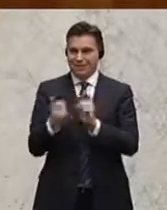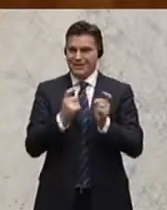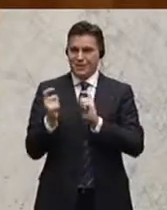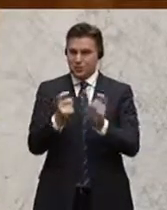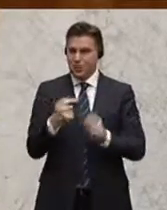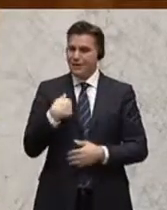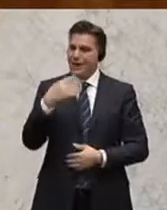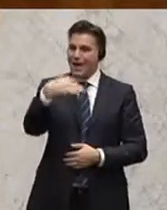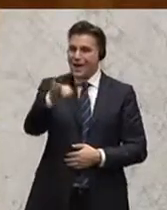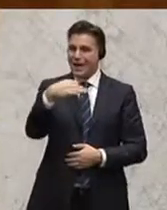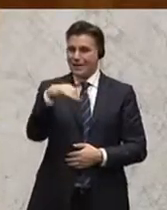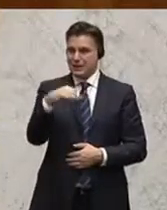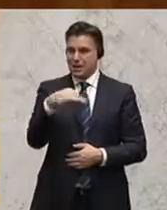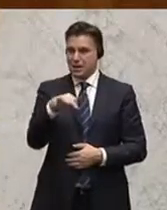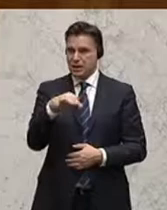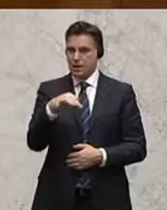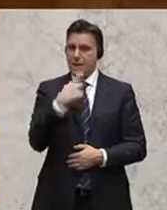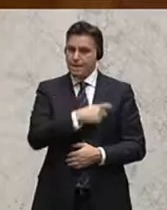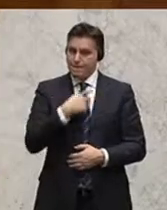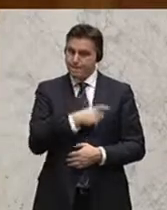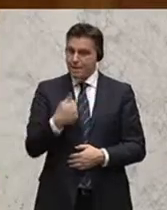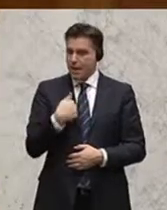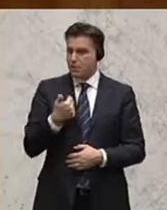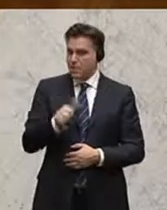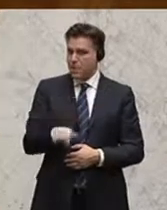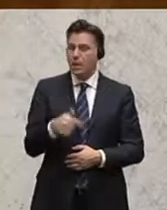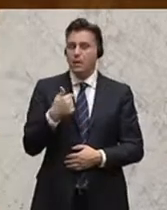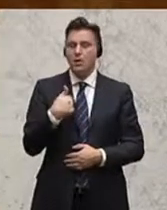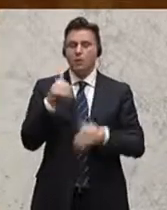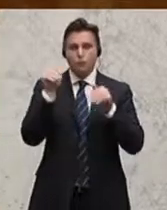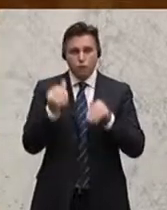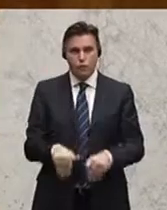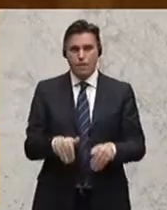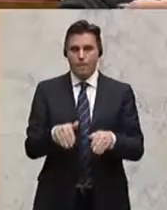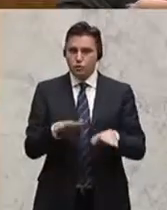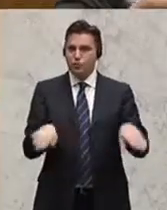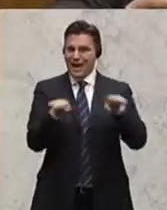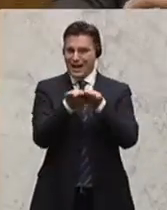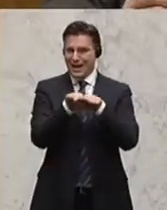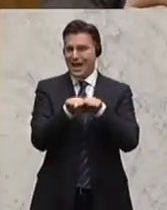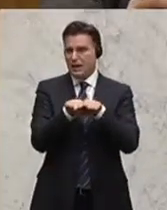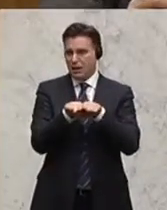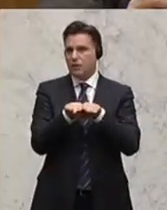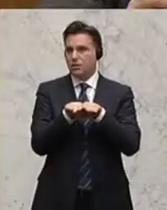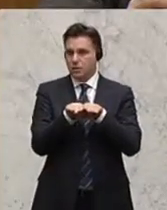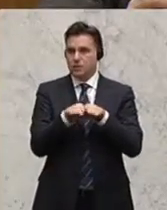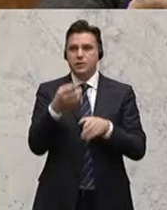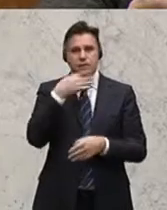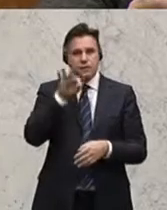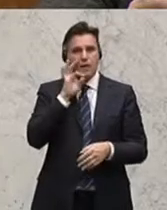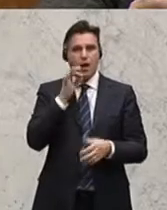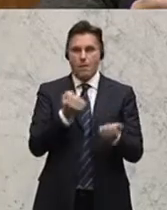war die einzige Vertreterin der Fraktionen hier, die gesagt hat, ja, wir müssen das früher angleichen. Und zwar auch aus